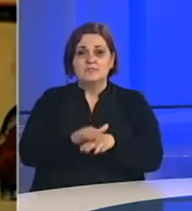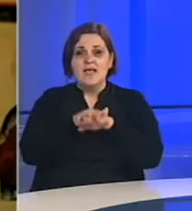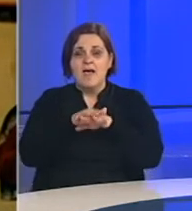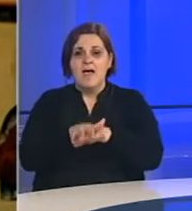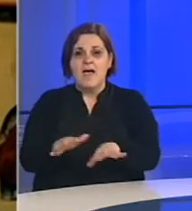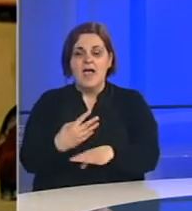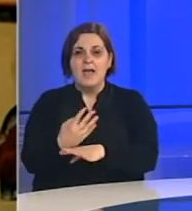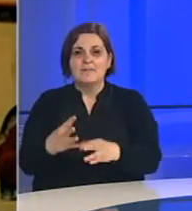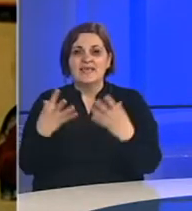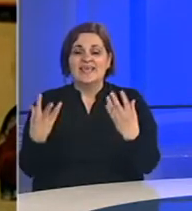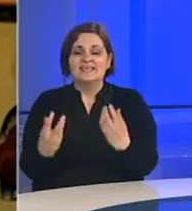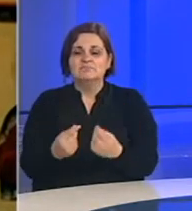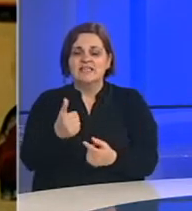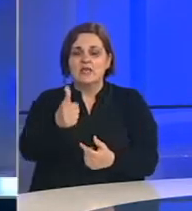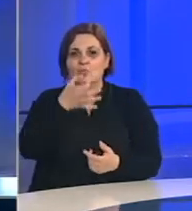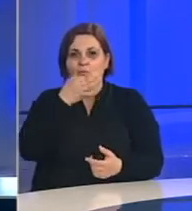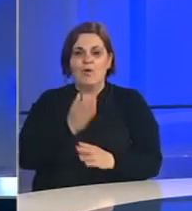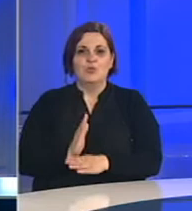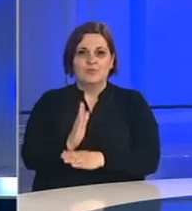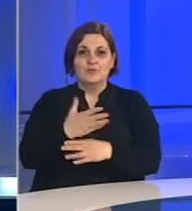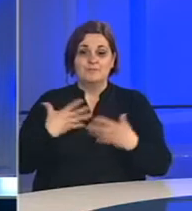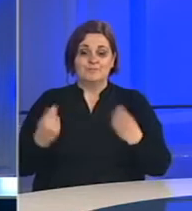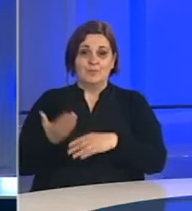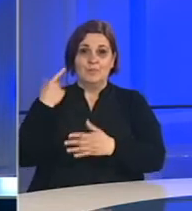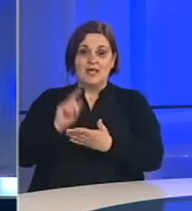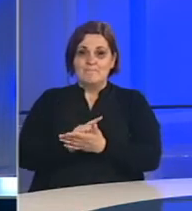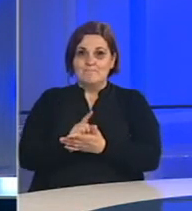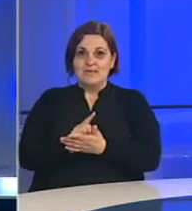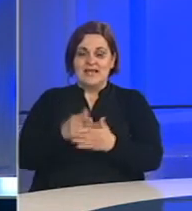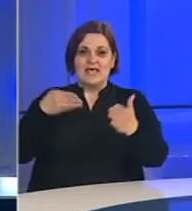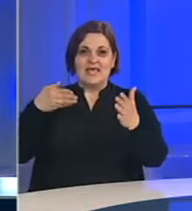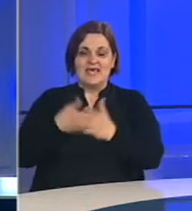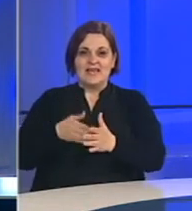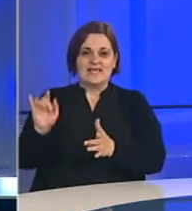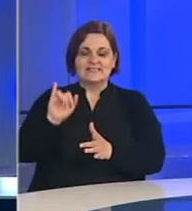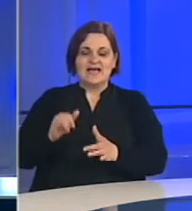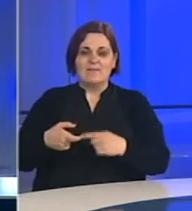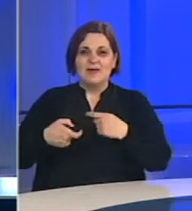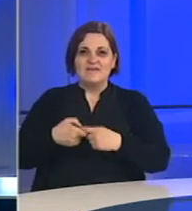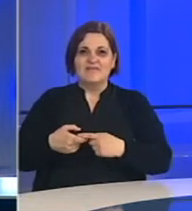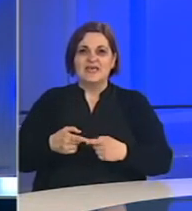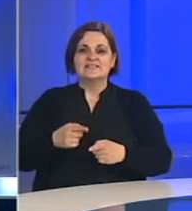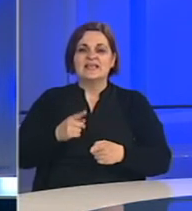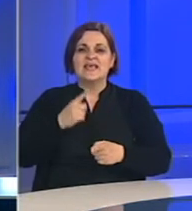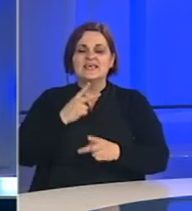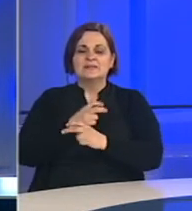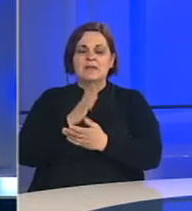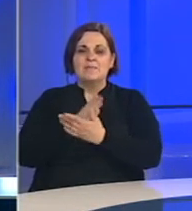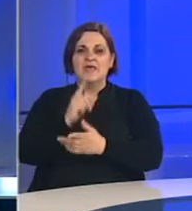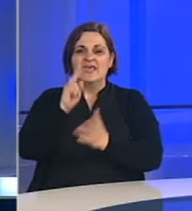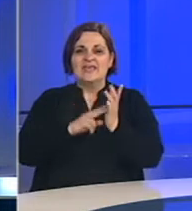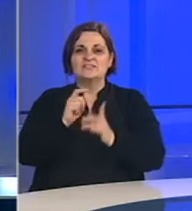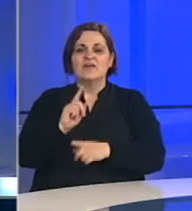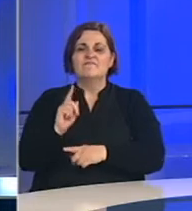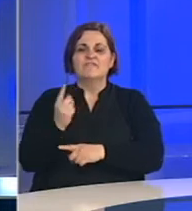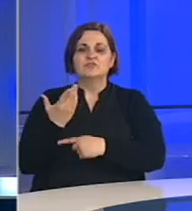za jednu bolju budućnost. Sa nama u protekle minutama na direktnoj Skype vezi iz Graca bio je Valentininsko,